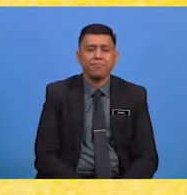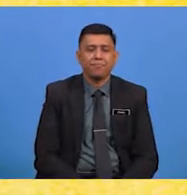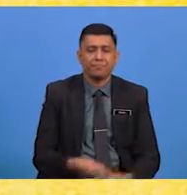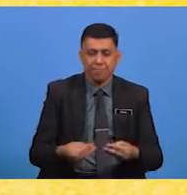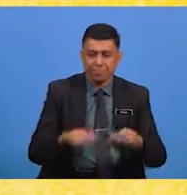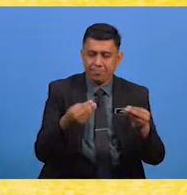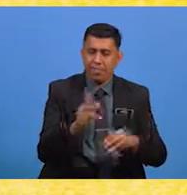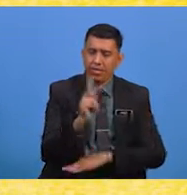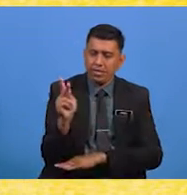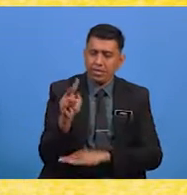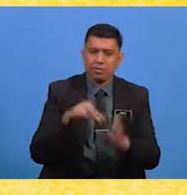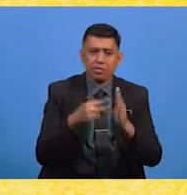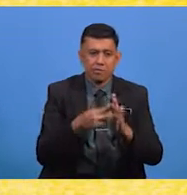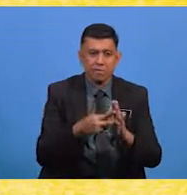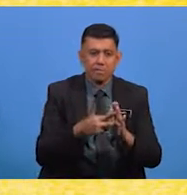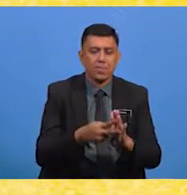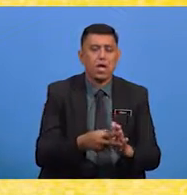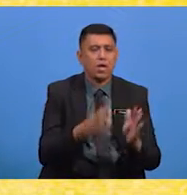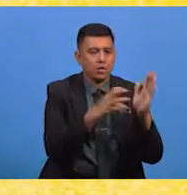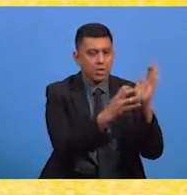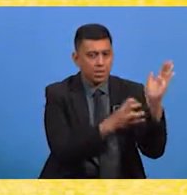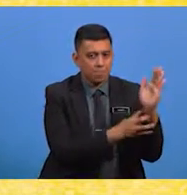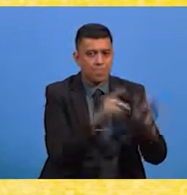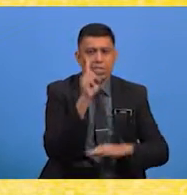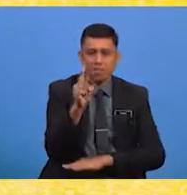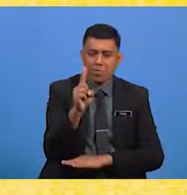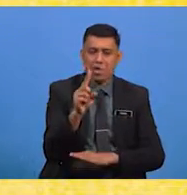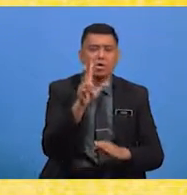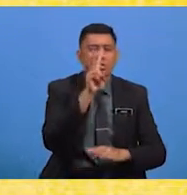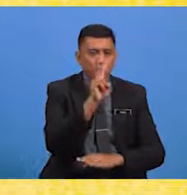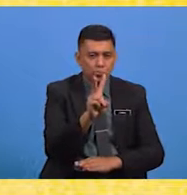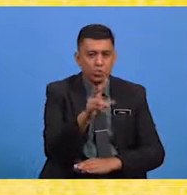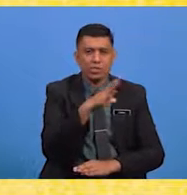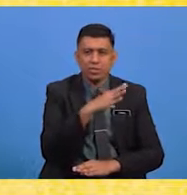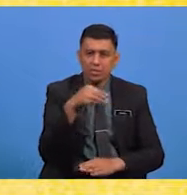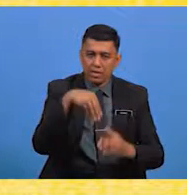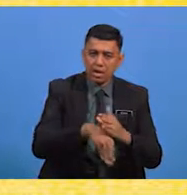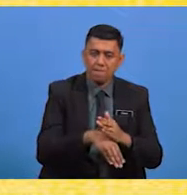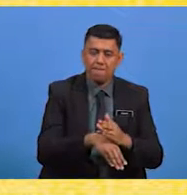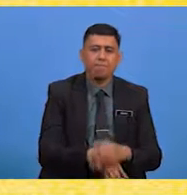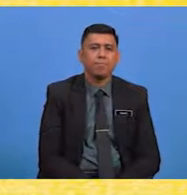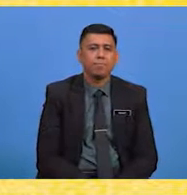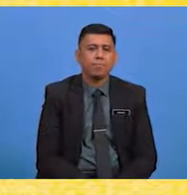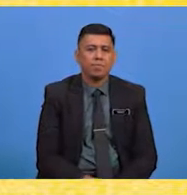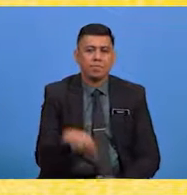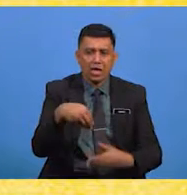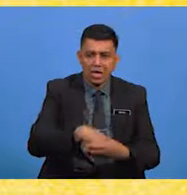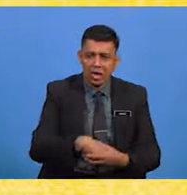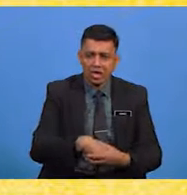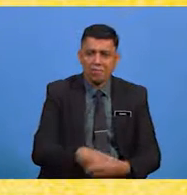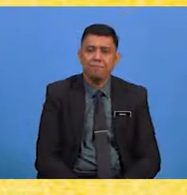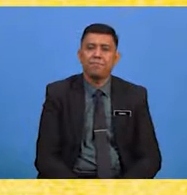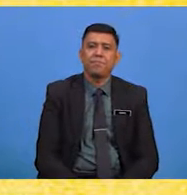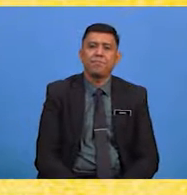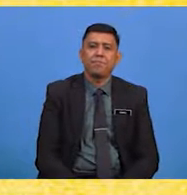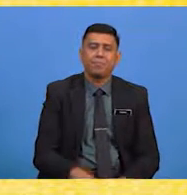Berikan maksud rangkap pertama dan rangkap kedua Dalam pantun agama yang terdapat